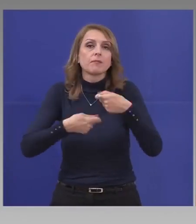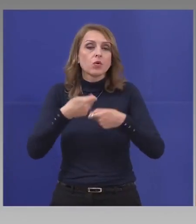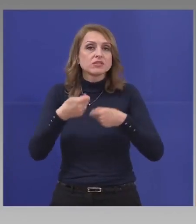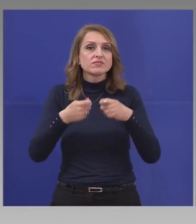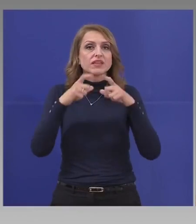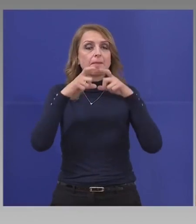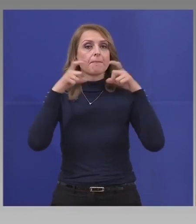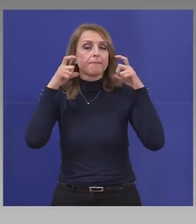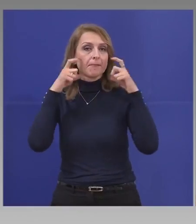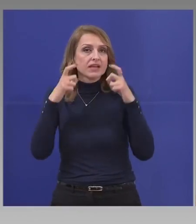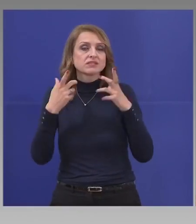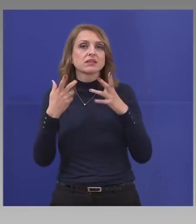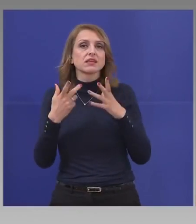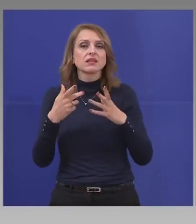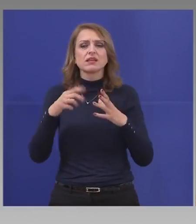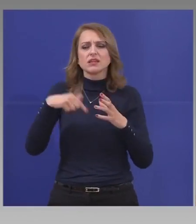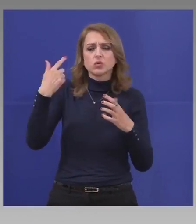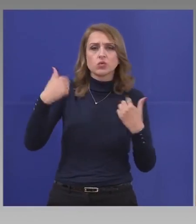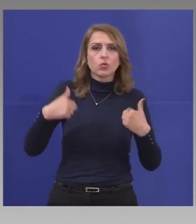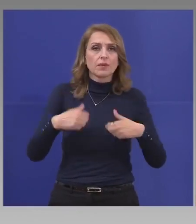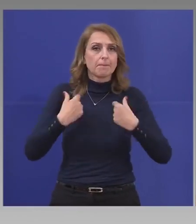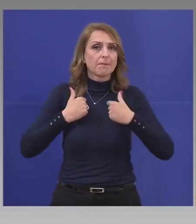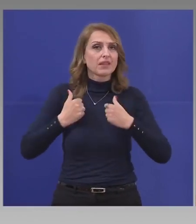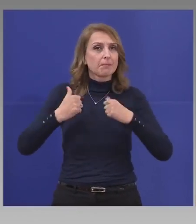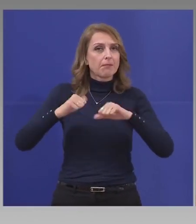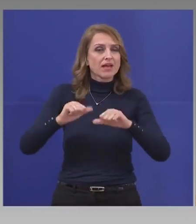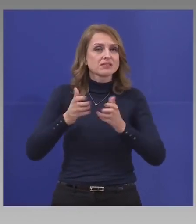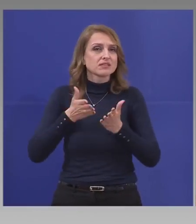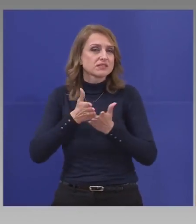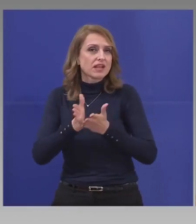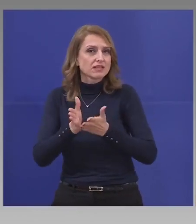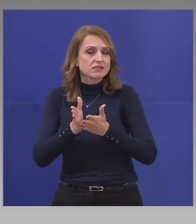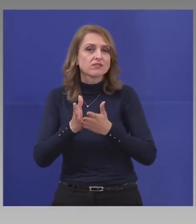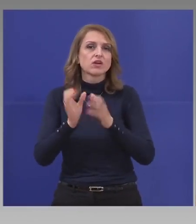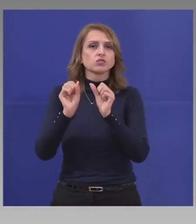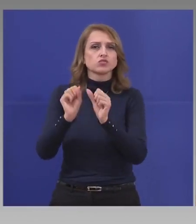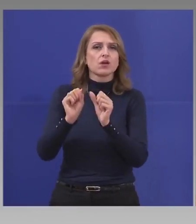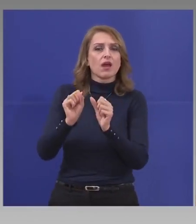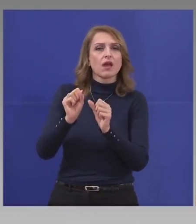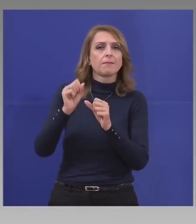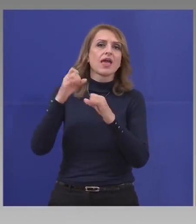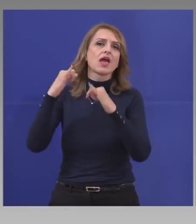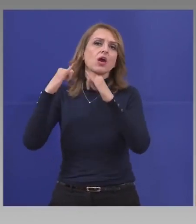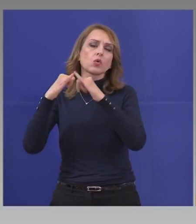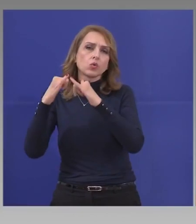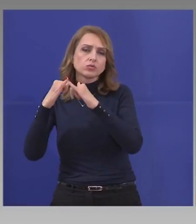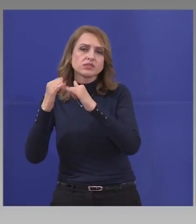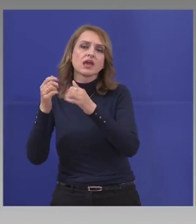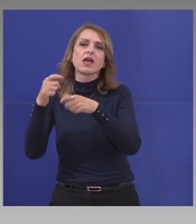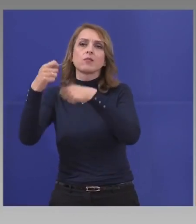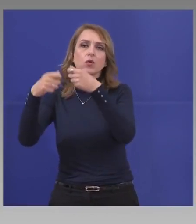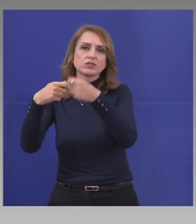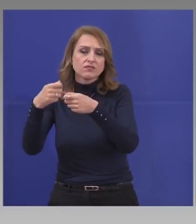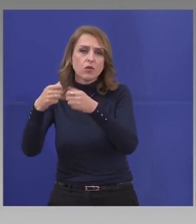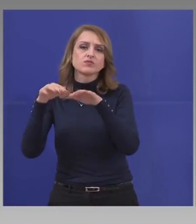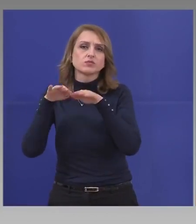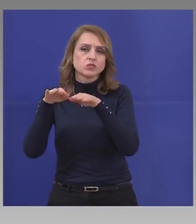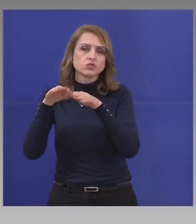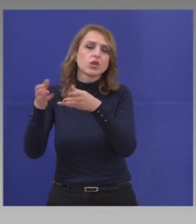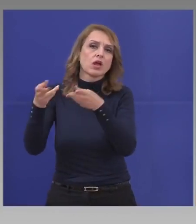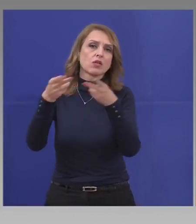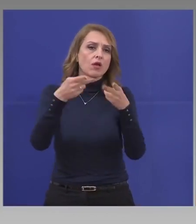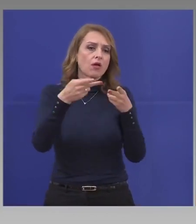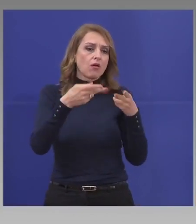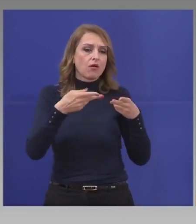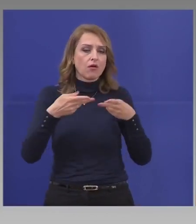в Брюксов се финализира края на седмица. Докът мине, докът се възложи, докът се произведе, докът се достави. То е